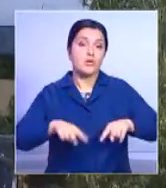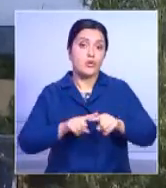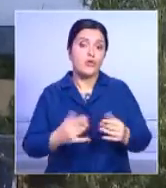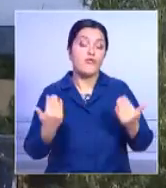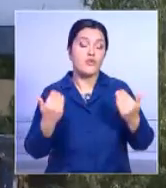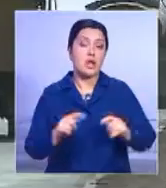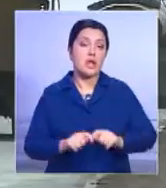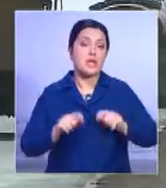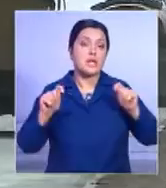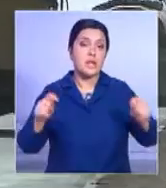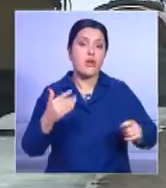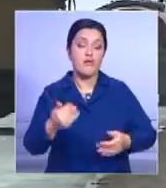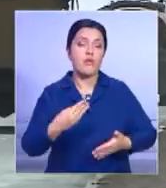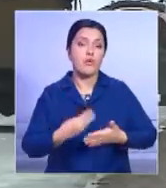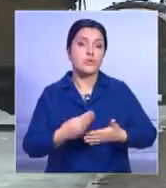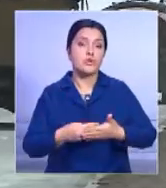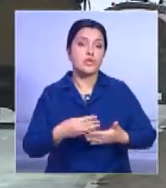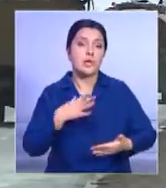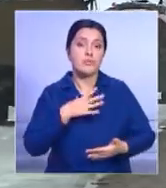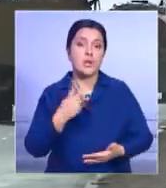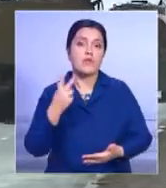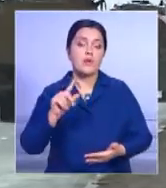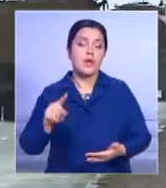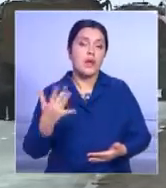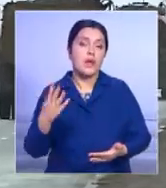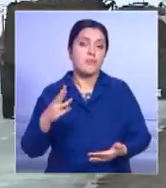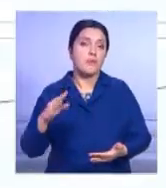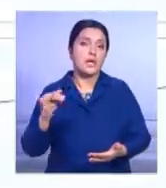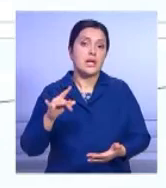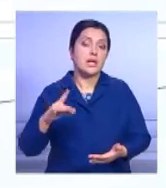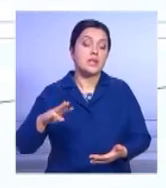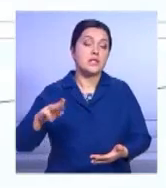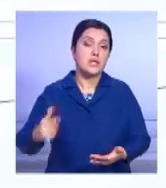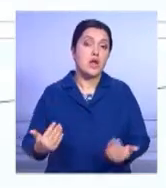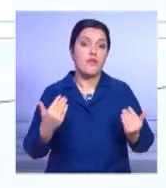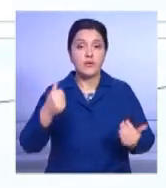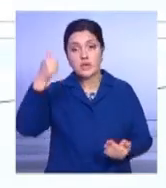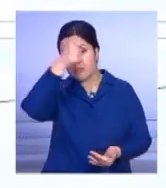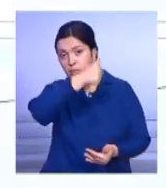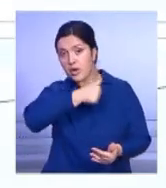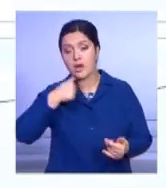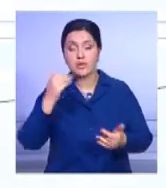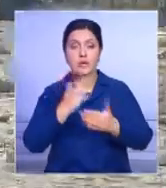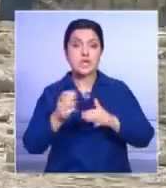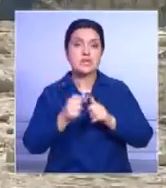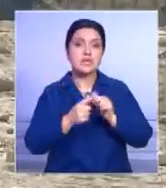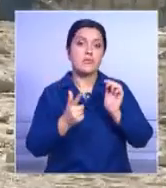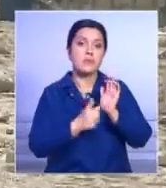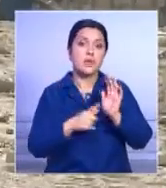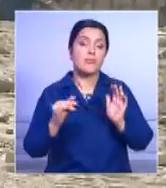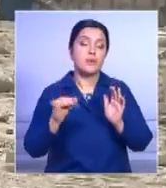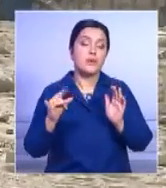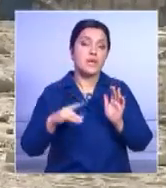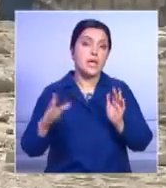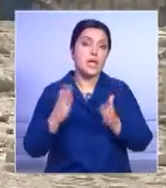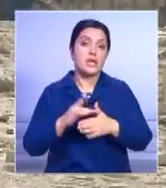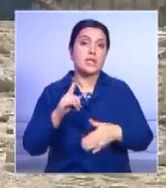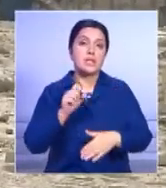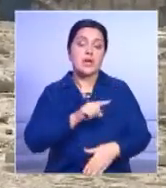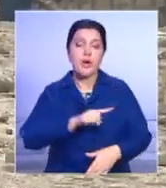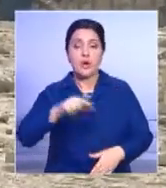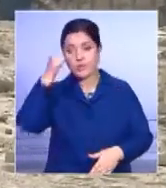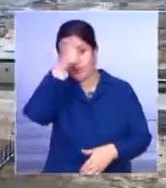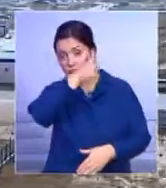образования его бюджет составлял всего 2,5 миллиарда тенге. В этом году уже 17 миллиардов. За последние годы здесь